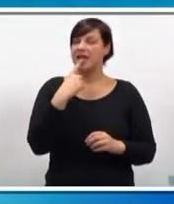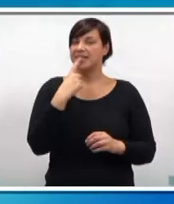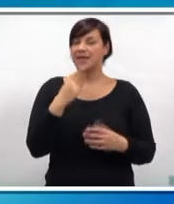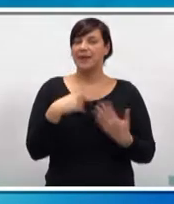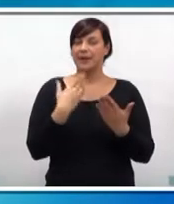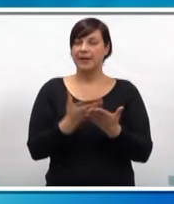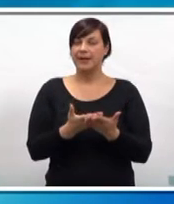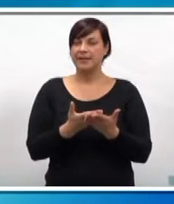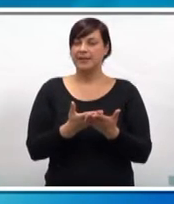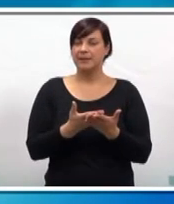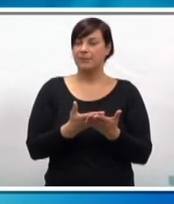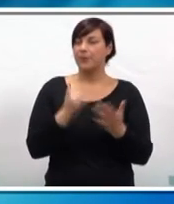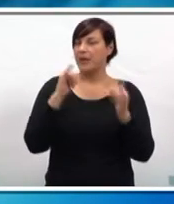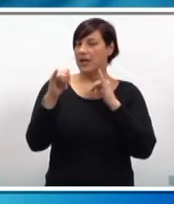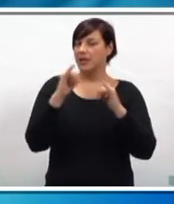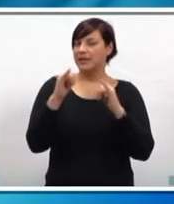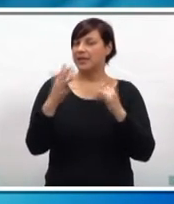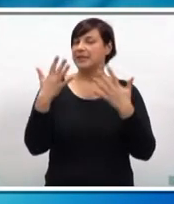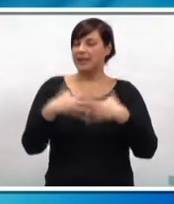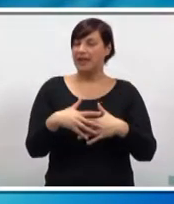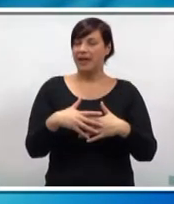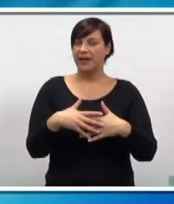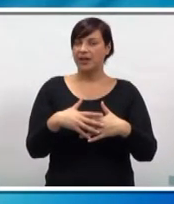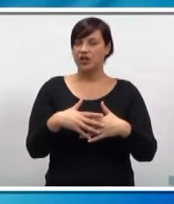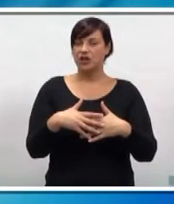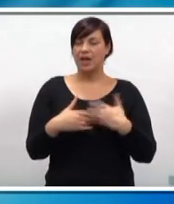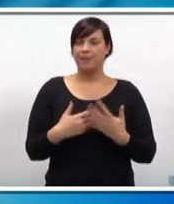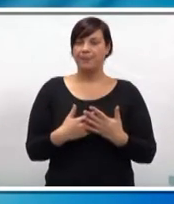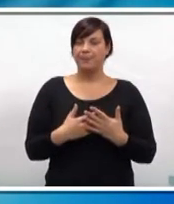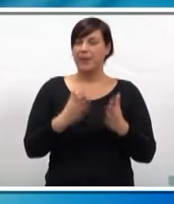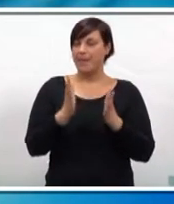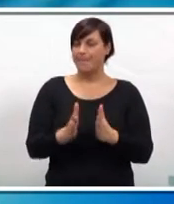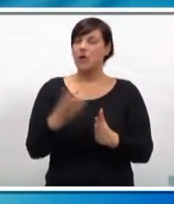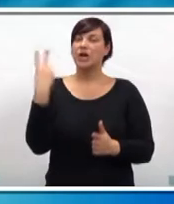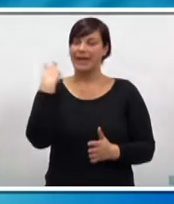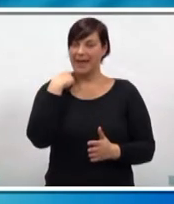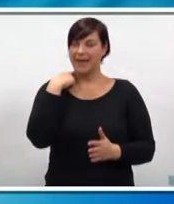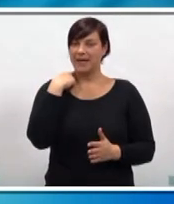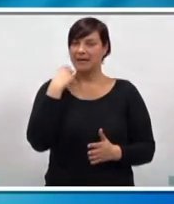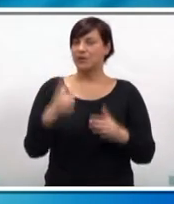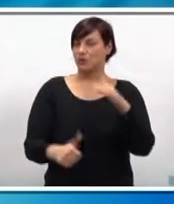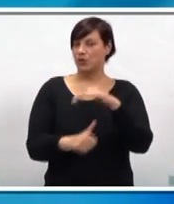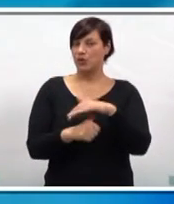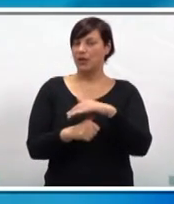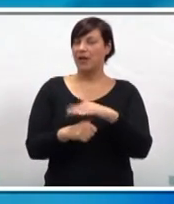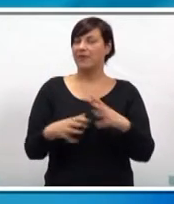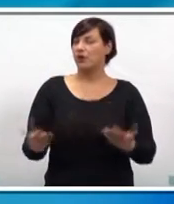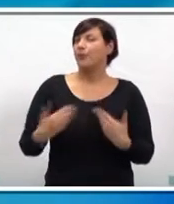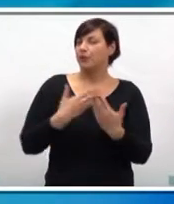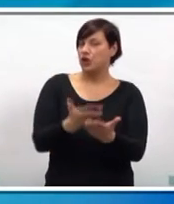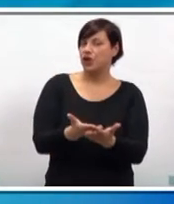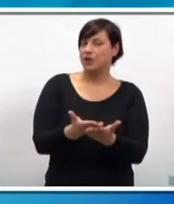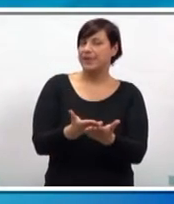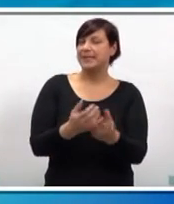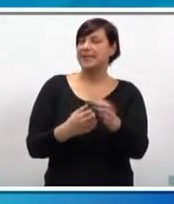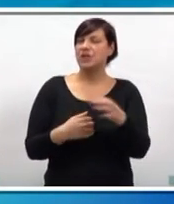jezika. Recimo usmjerenje je hotelijsko-turistički tehničar pokraj engleskog jezika koje uglavnom djeca donose